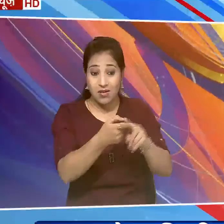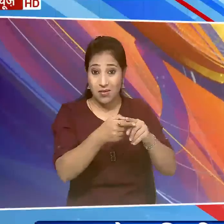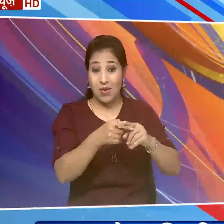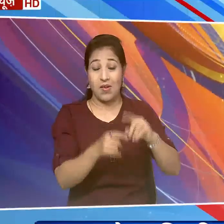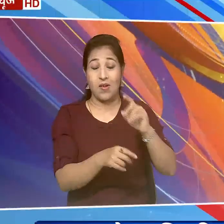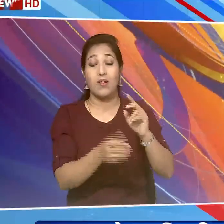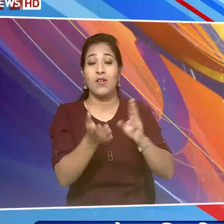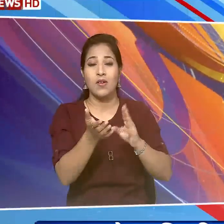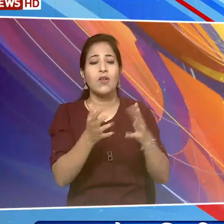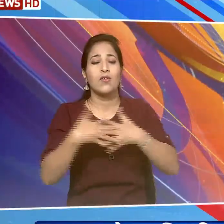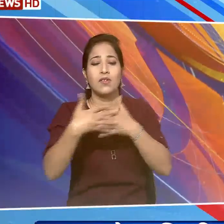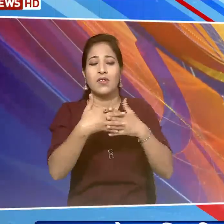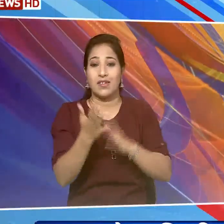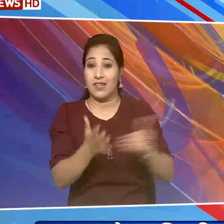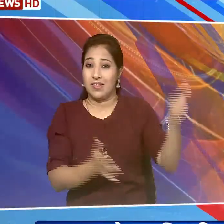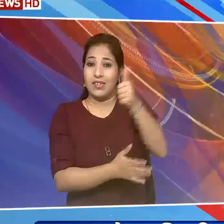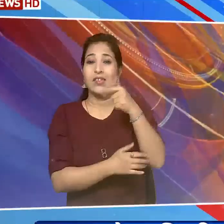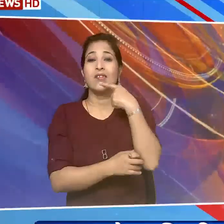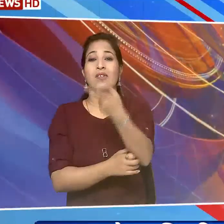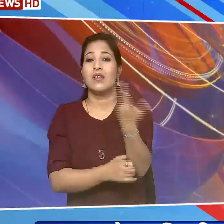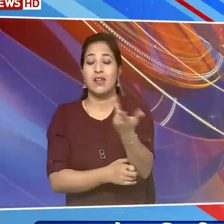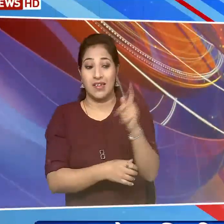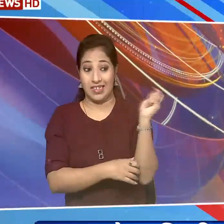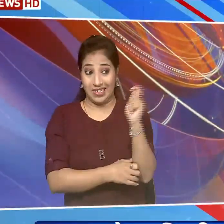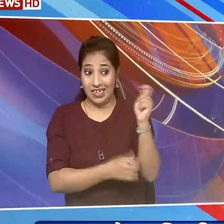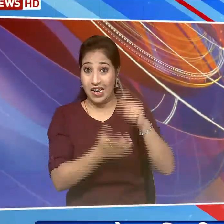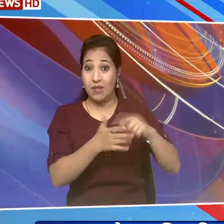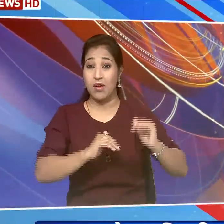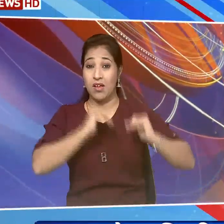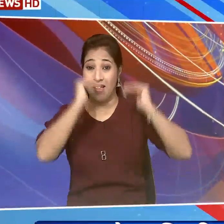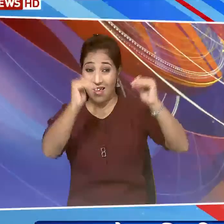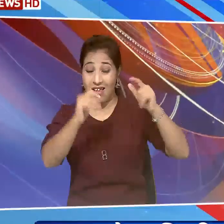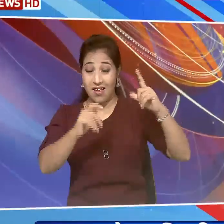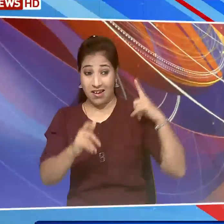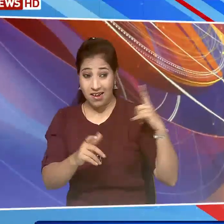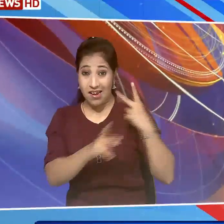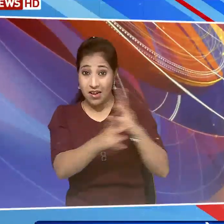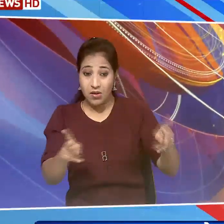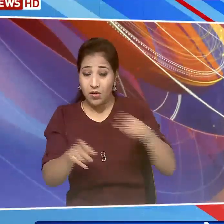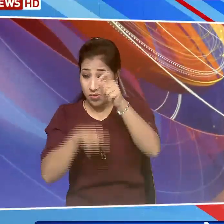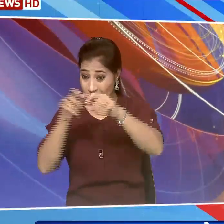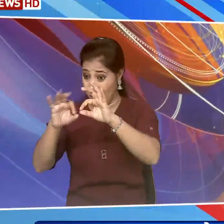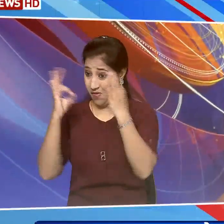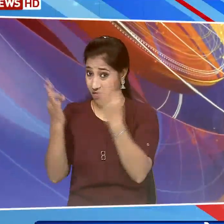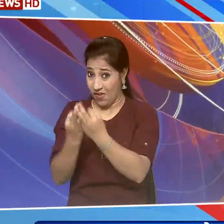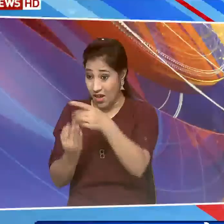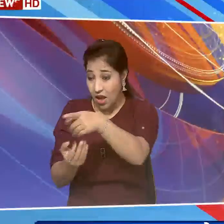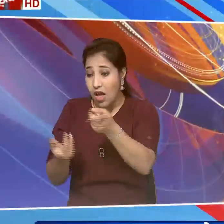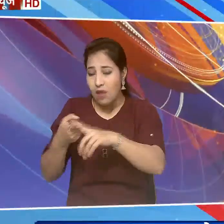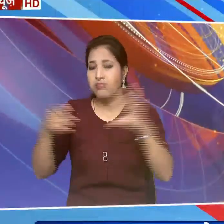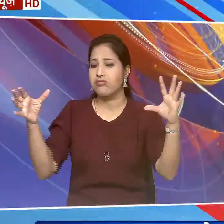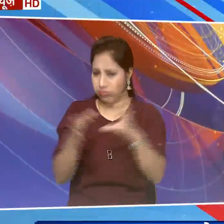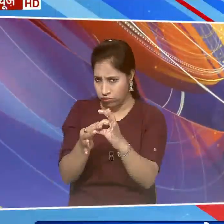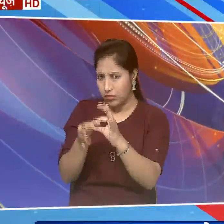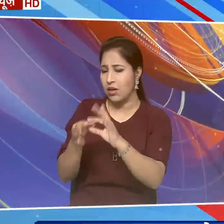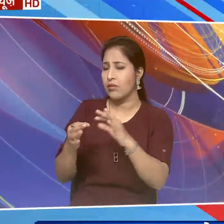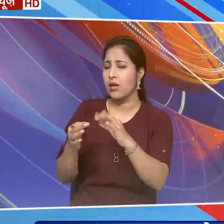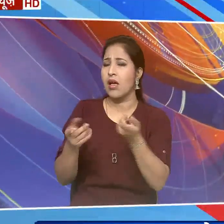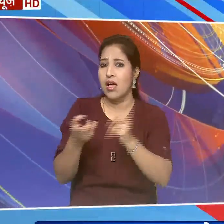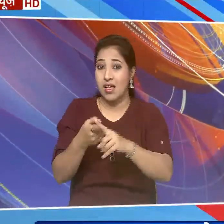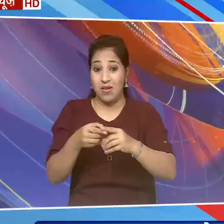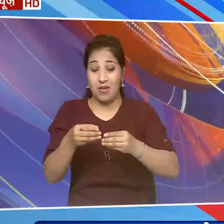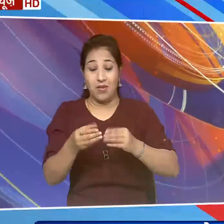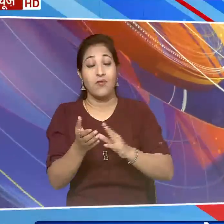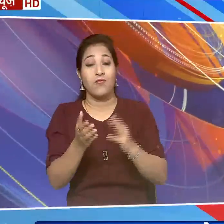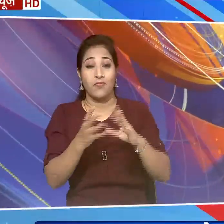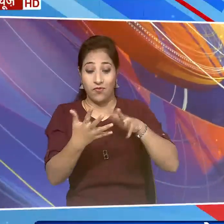मंत्राले ने बताया है कि भारत में केनिया के उच्चायुक्त भी दोनों व्यक्तियों के परिवारों से संपर्क बनाय हुए है विदेश